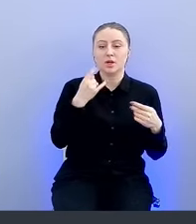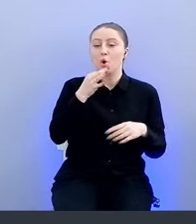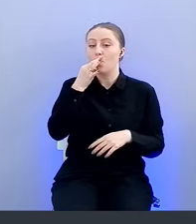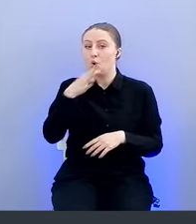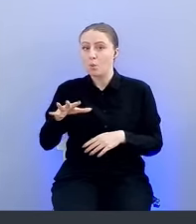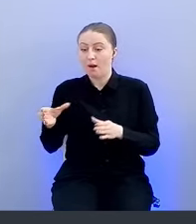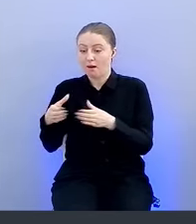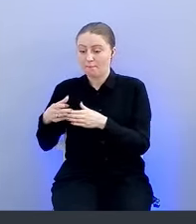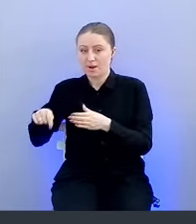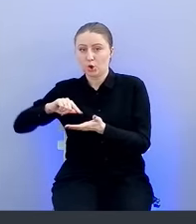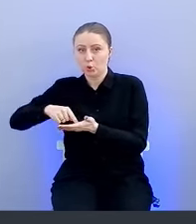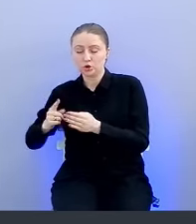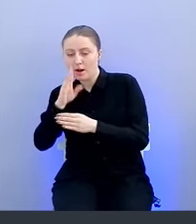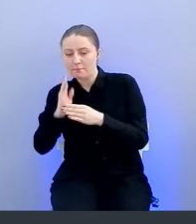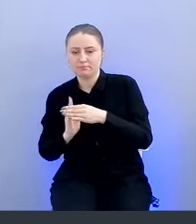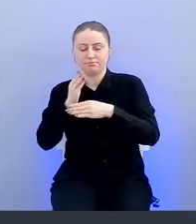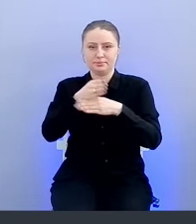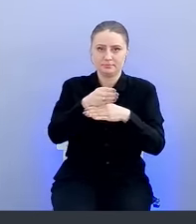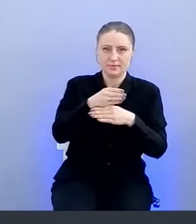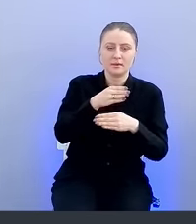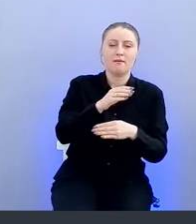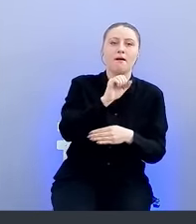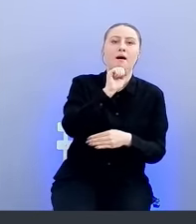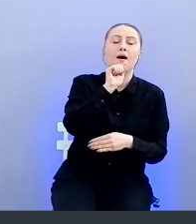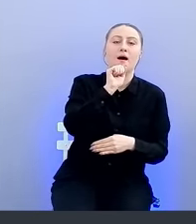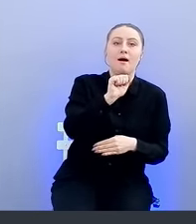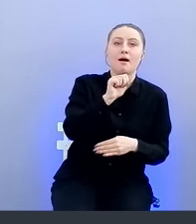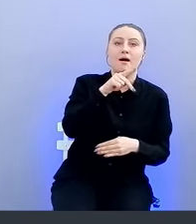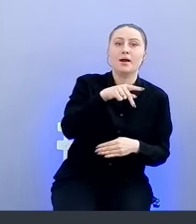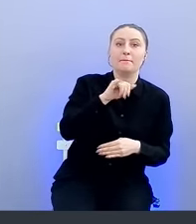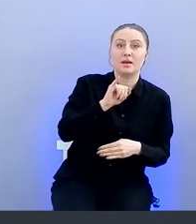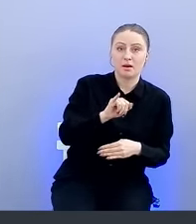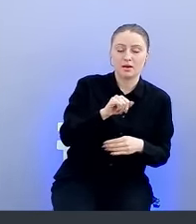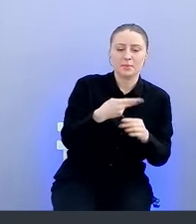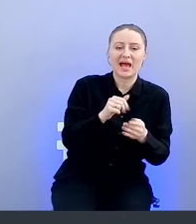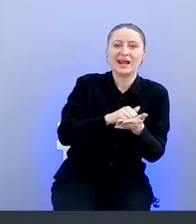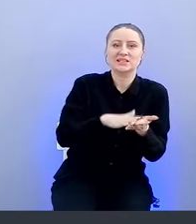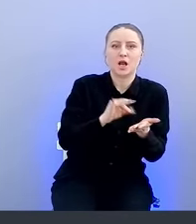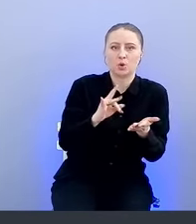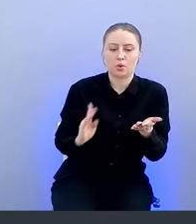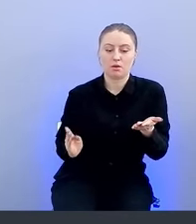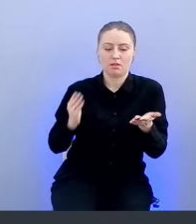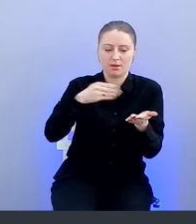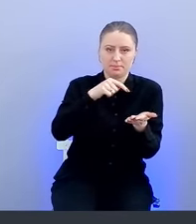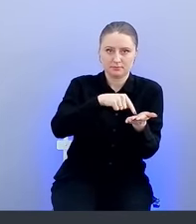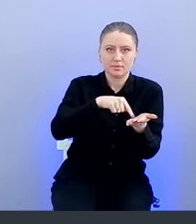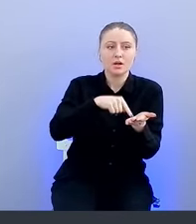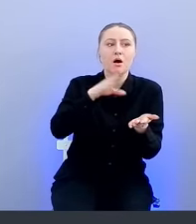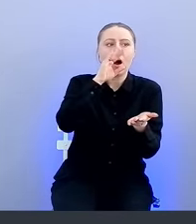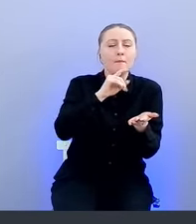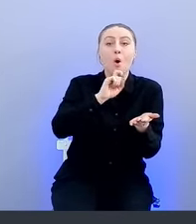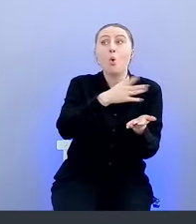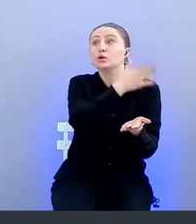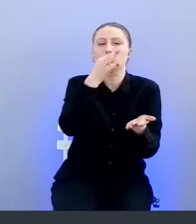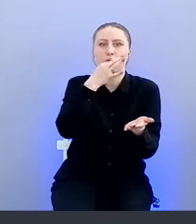обратиться по API к нашему API-фасаду, который называется оркестратор. Он готов хоть откуда поймать код.